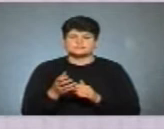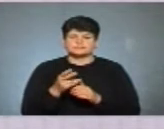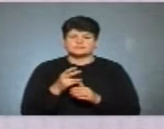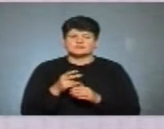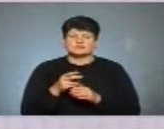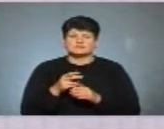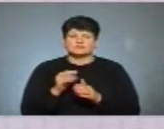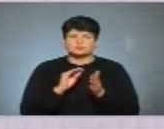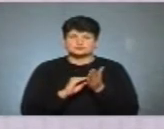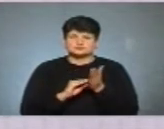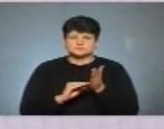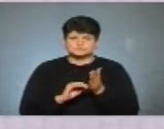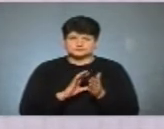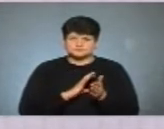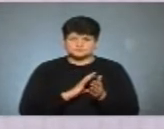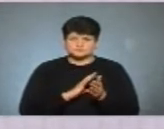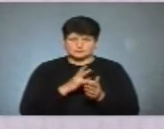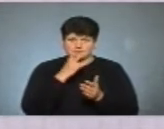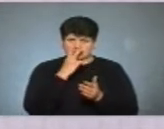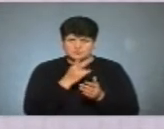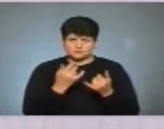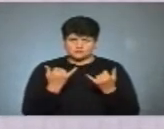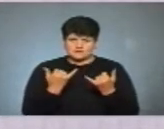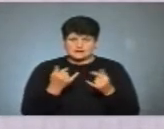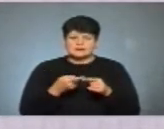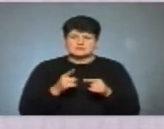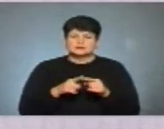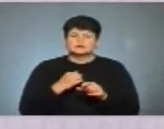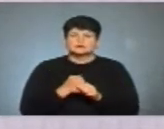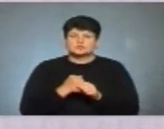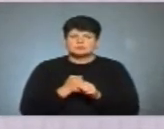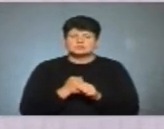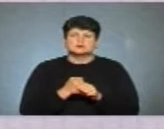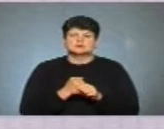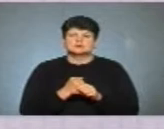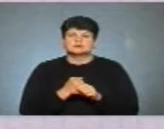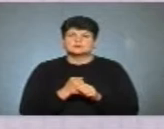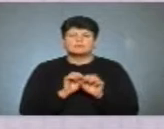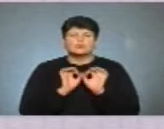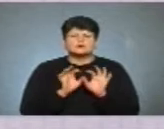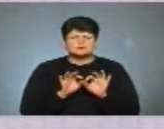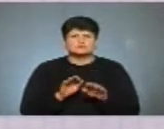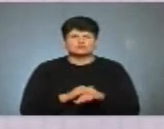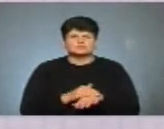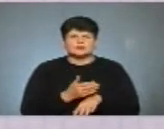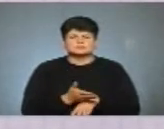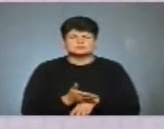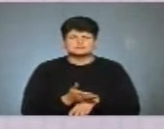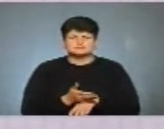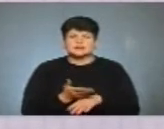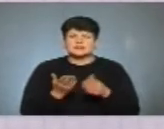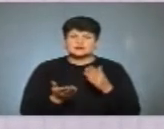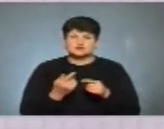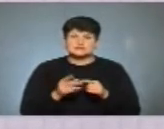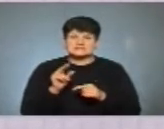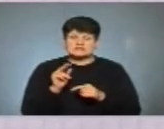конвертах в Україні. От ми бачимо зараз, як це відбувається. поясніть, будь ласка, якщо